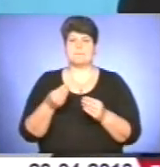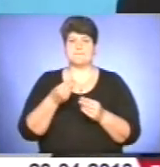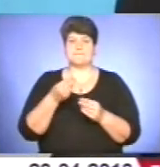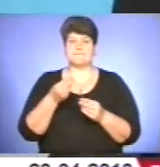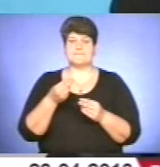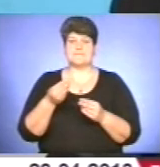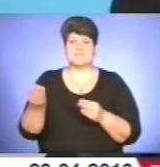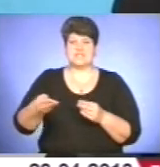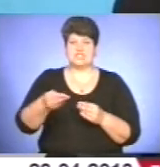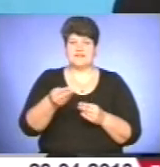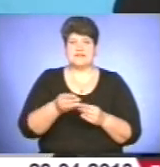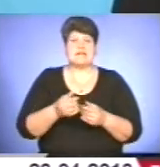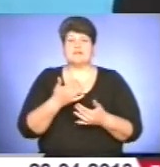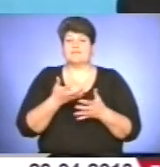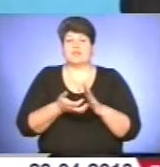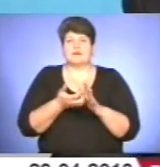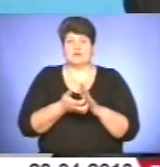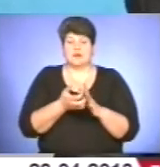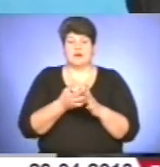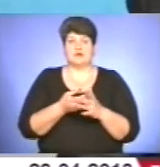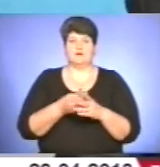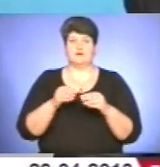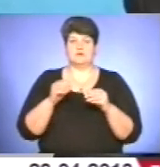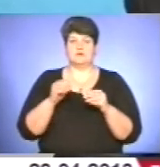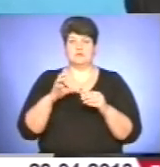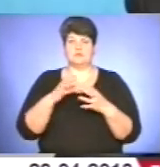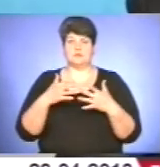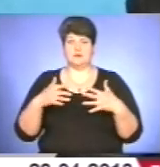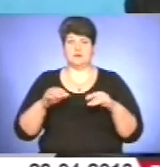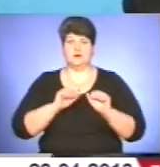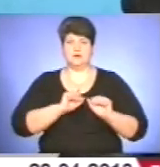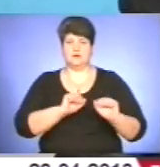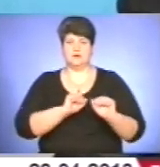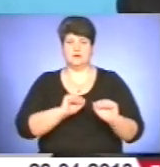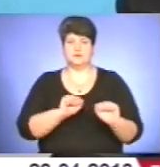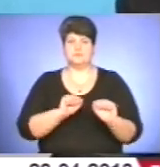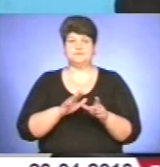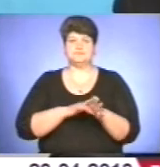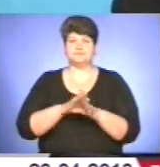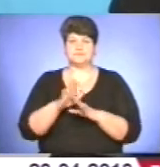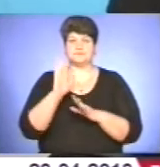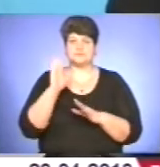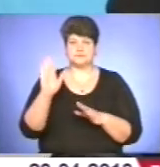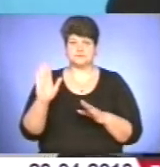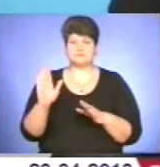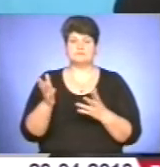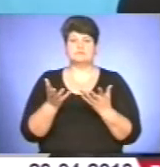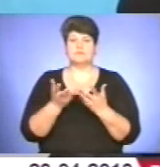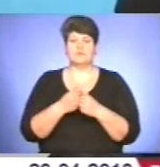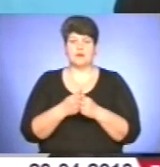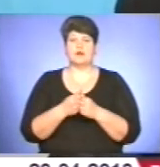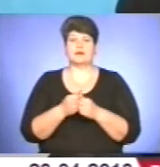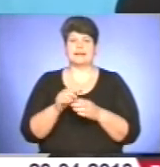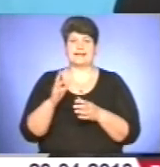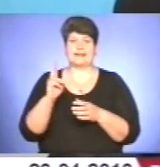засобів захисту. Я думаю, що вони будуть поповняти в основному за рахунок кредитних ресурсів банків